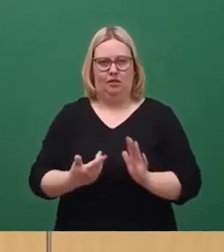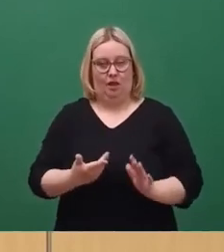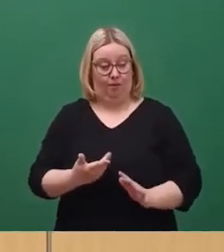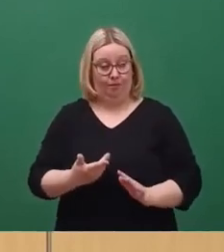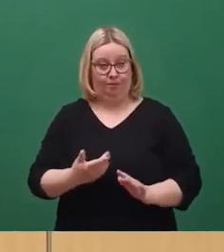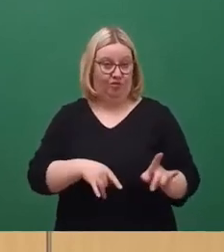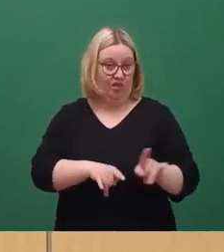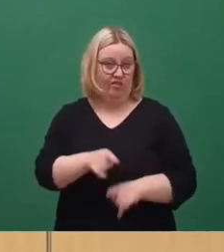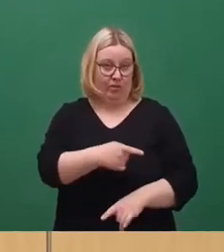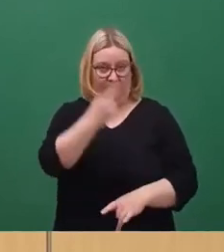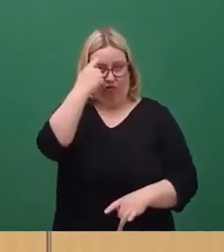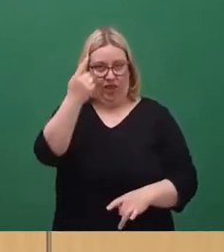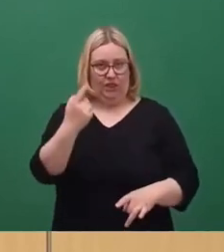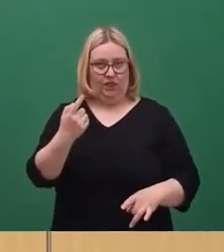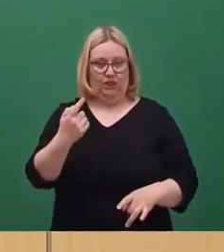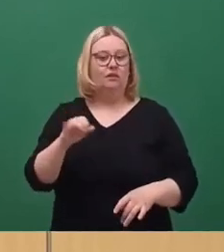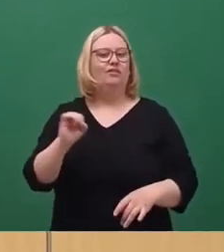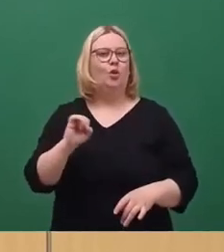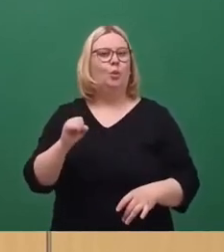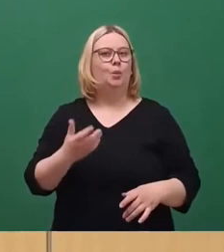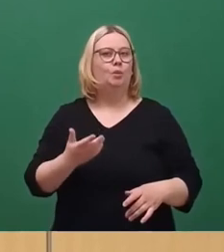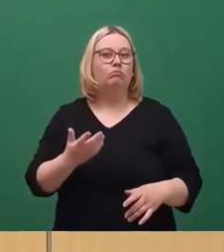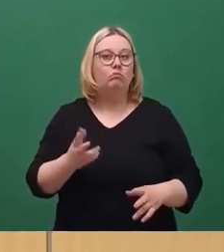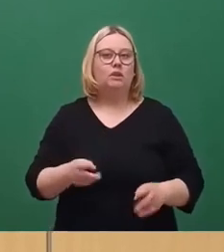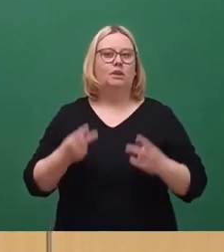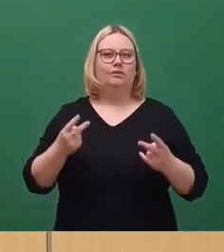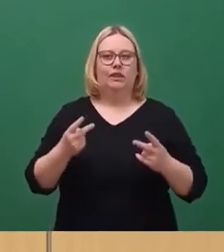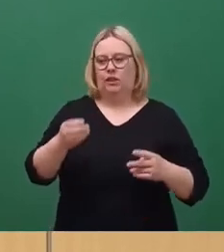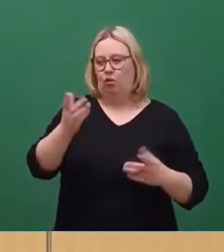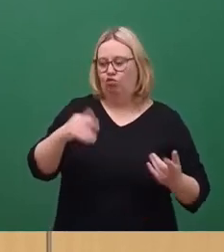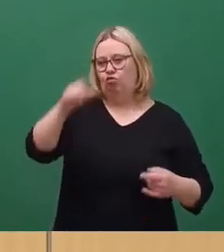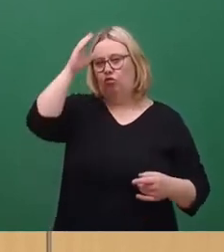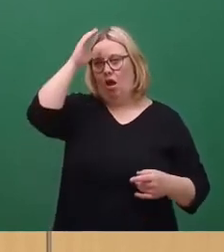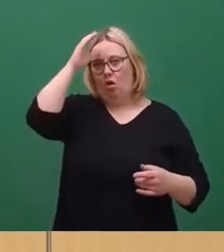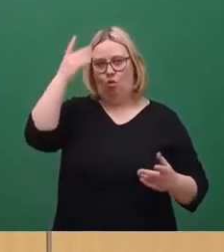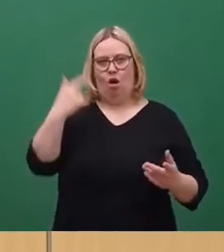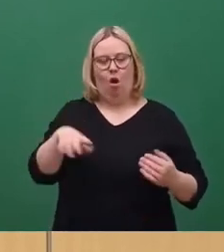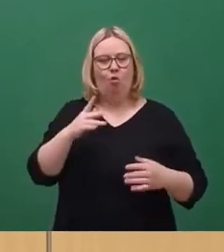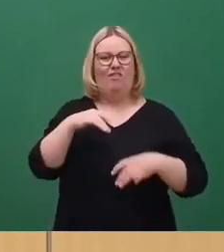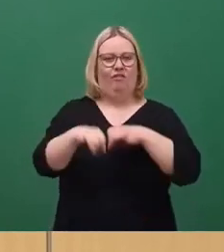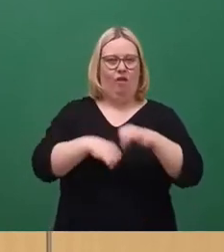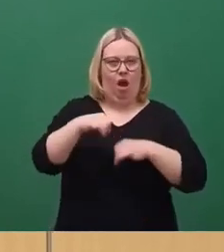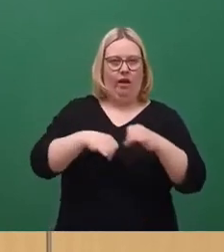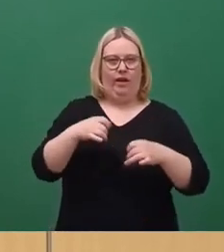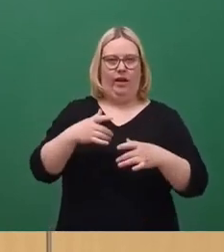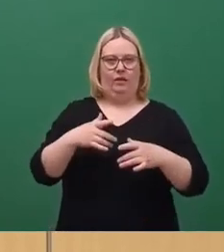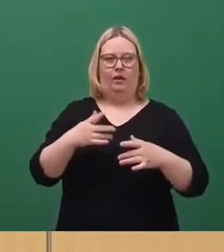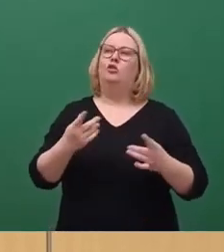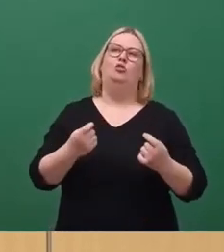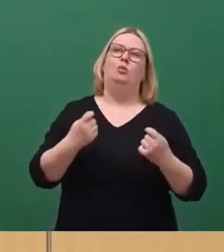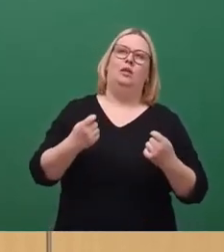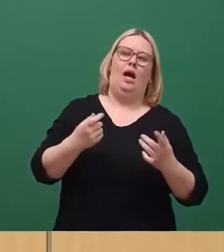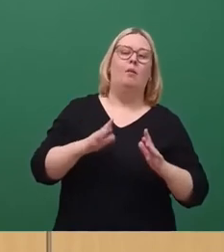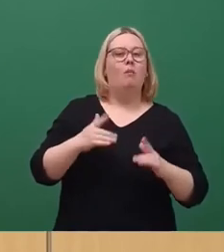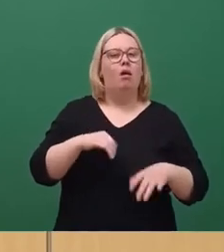Weil es natürlich sehr, sehr schlau ist, dass die DVB ja auch die Fahrräder, also nicht betreibt, sie betreibt sie ja nicht,